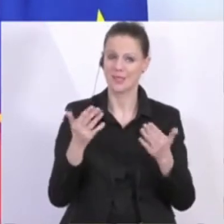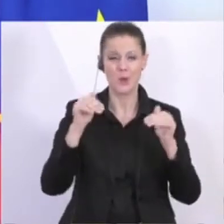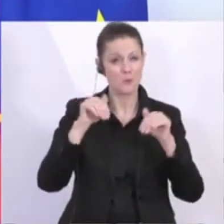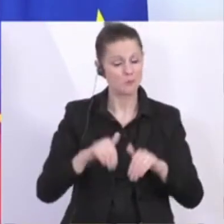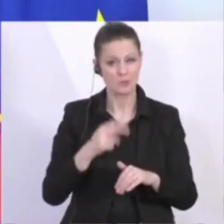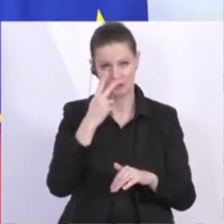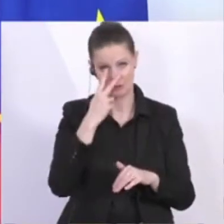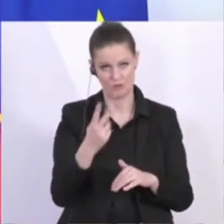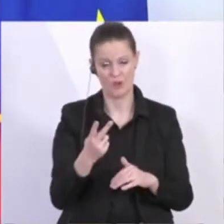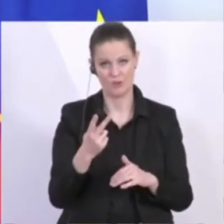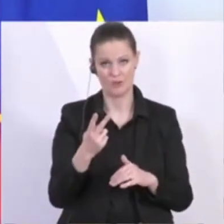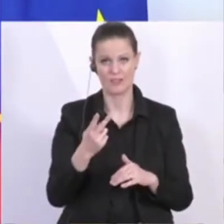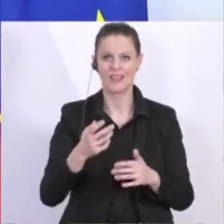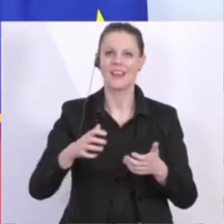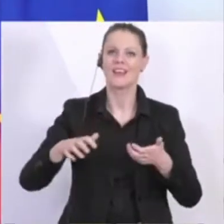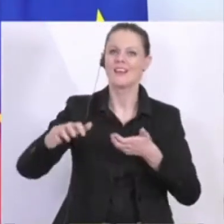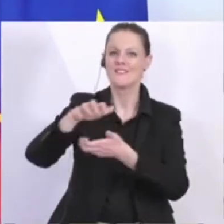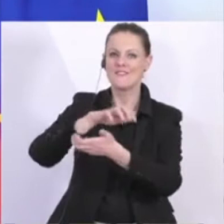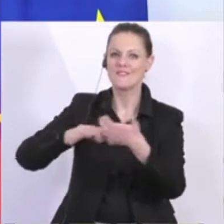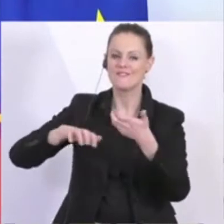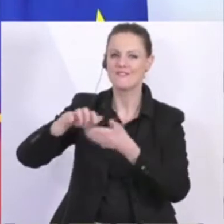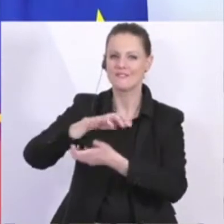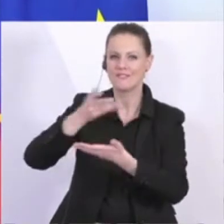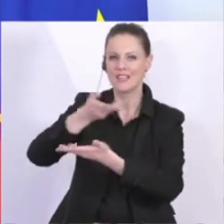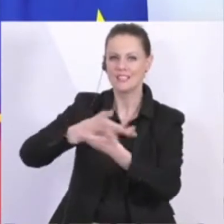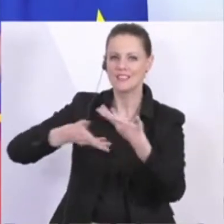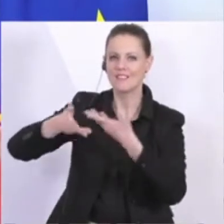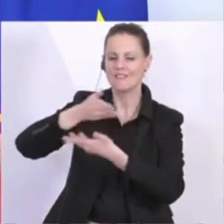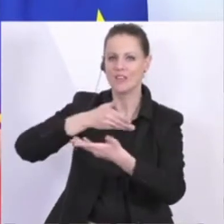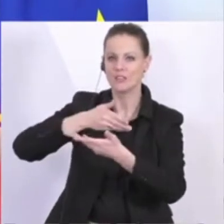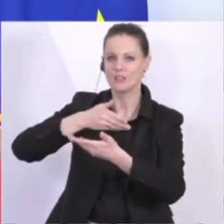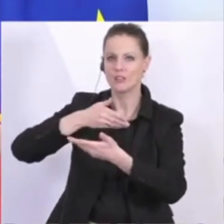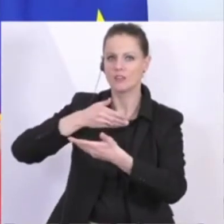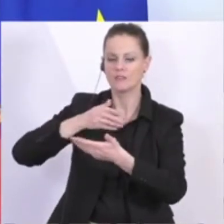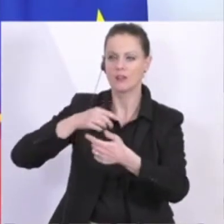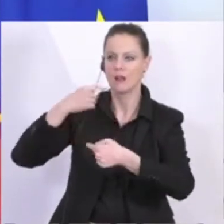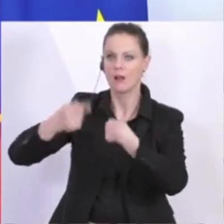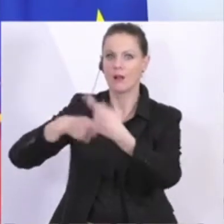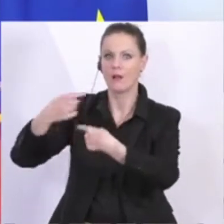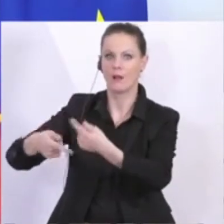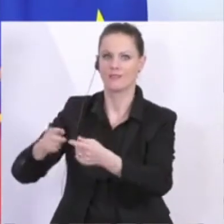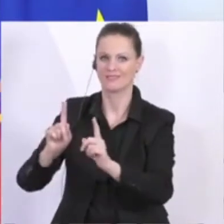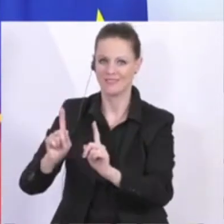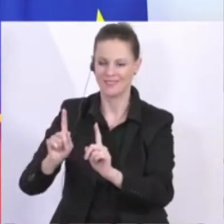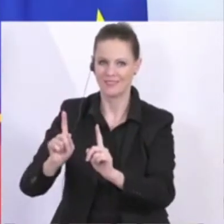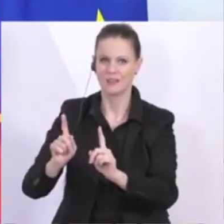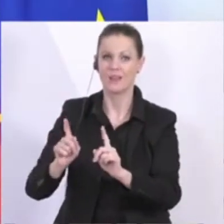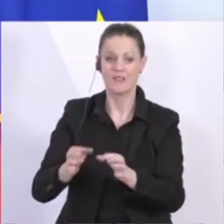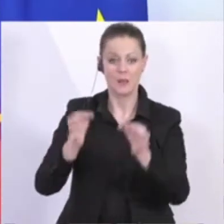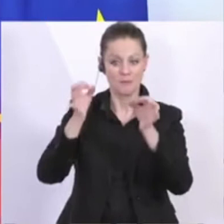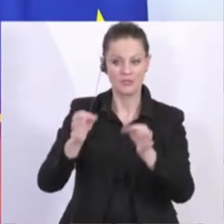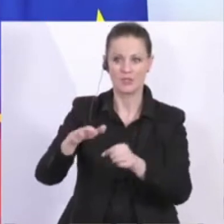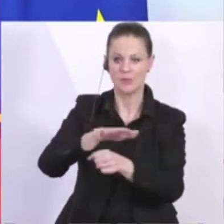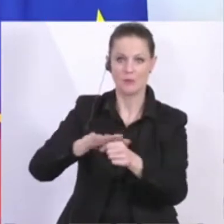vermeiden, dass die Wirtschaftskrise einfach ihren Lauf nimmt. Und dadurch, dass bestimmte Branchen ja komplett